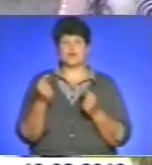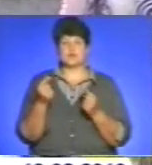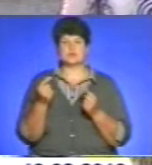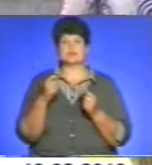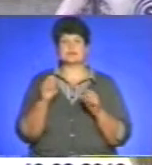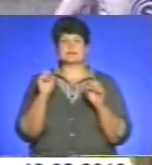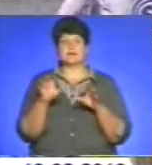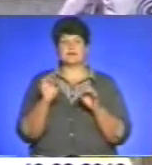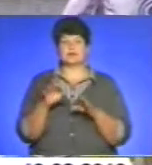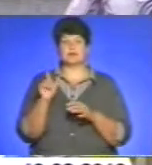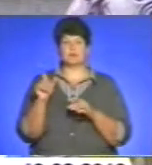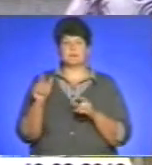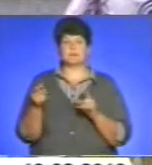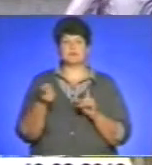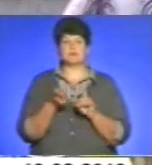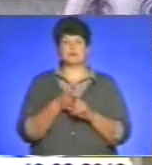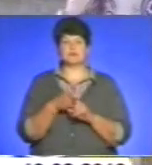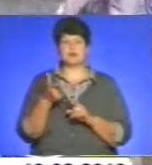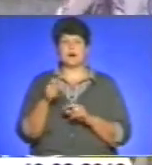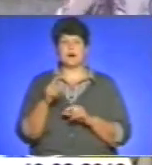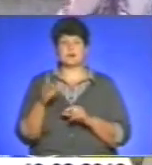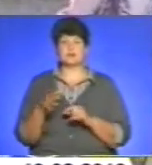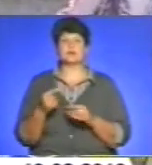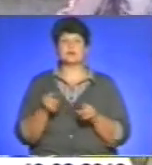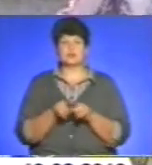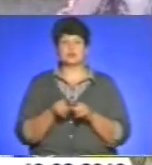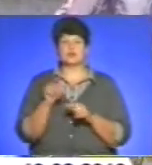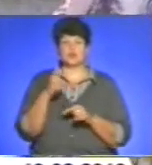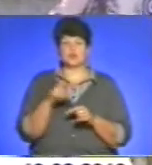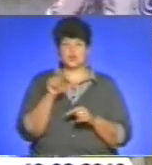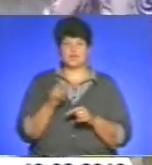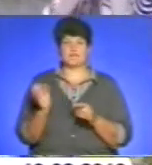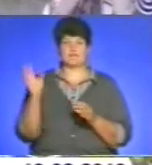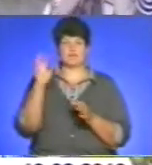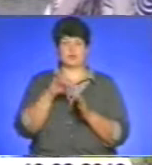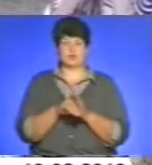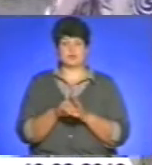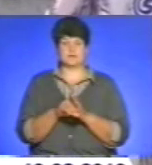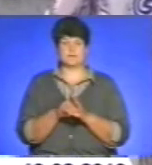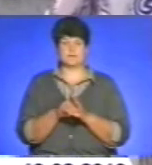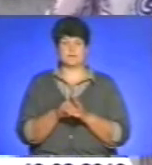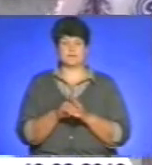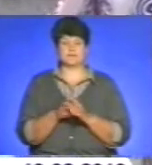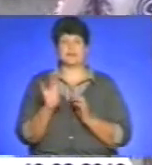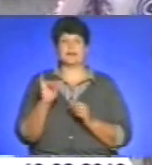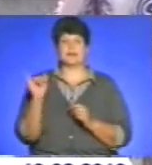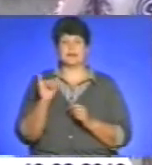здавали, підключаючись до газу, ми їх теж сюди використовували. І на